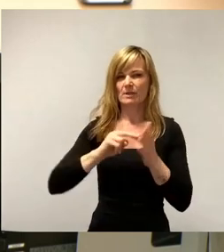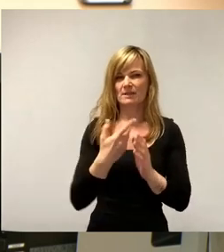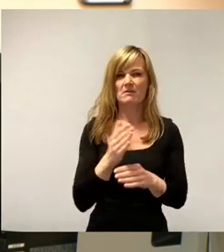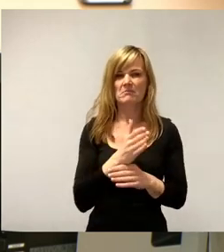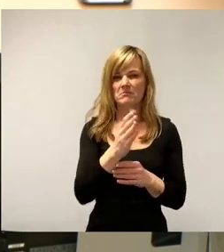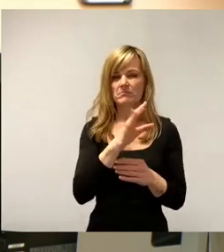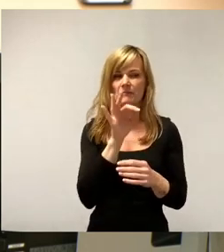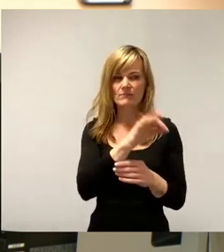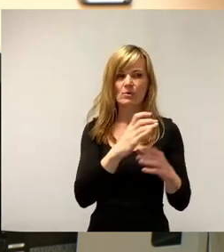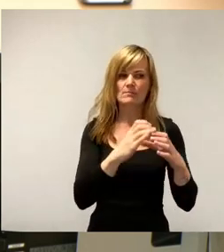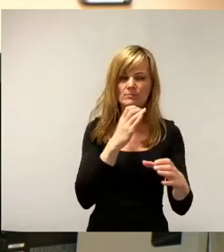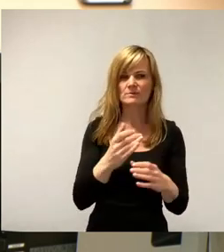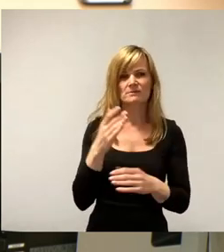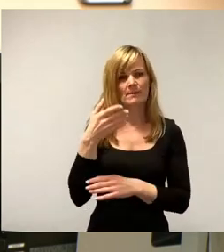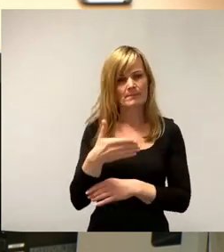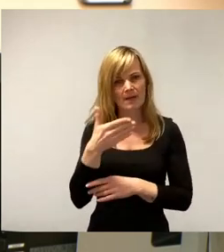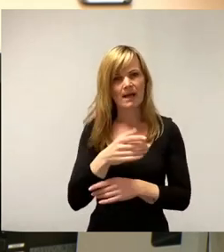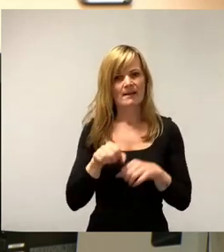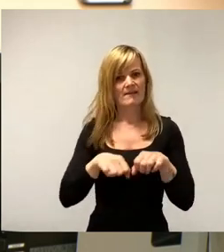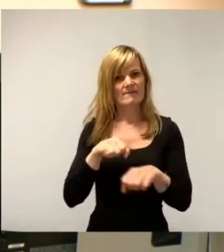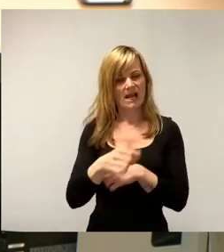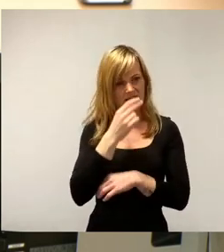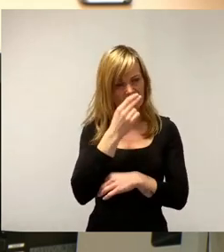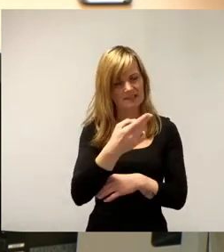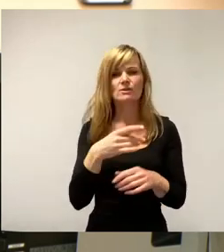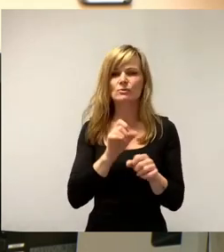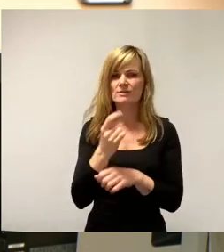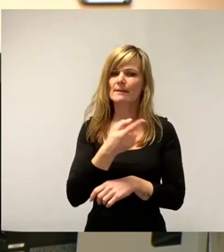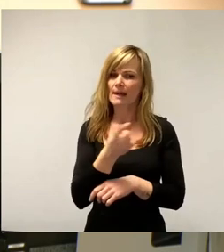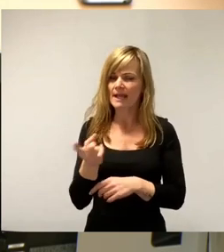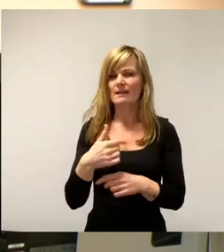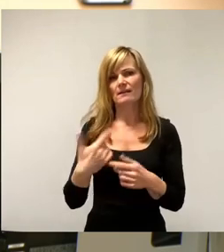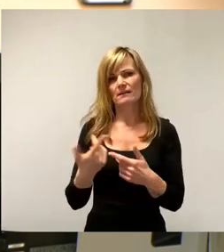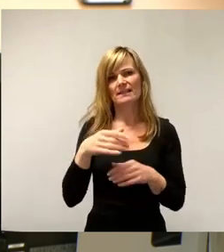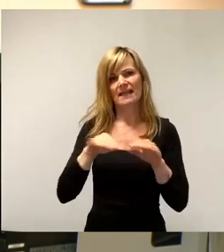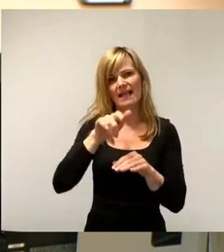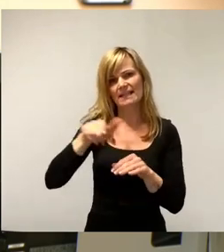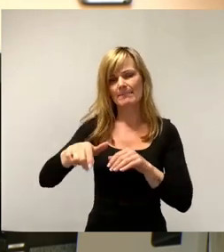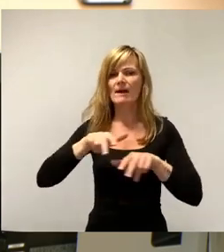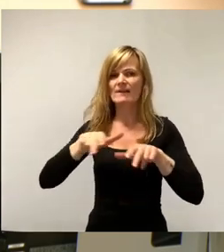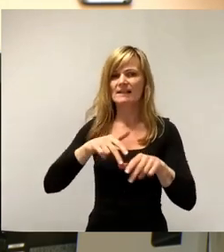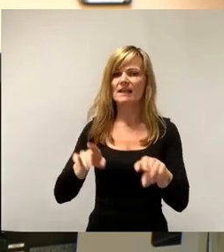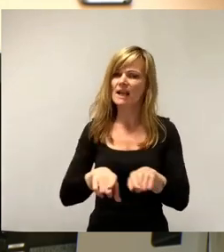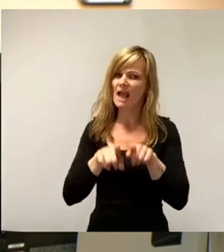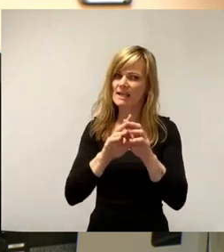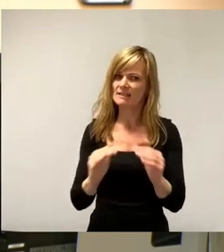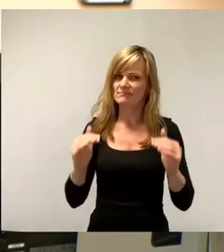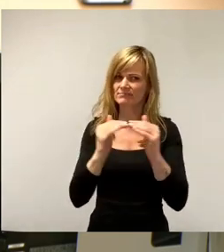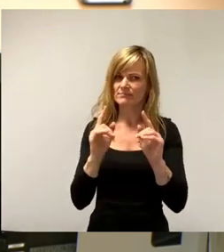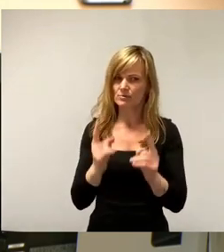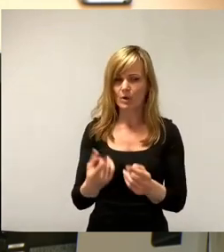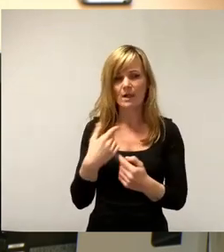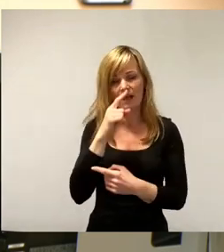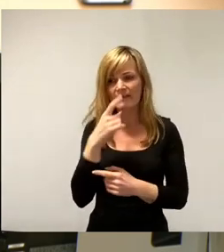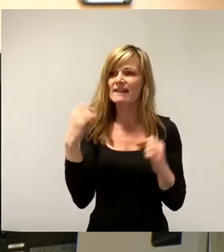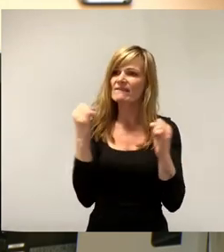Bahn und Fahrrad erkennbar. Jedoch sollten alle Verkehrsteilnehmer gleichberechtigt sein. Und wenn Sie unterwegs sind im Winter und es liegt